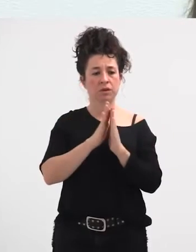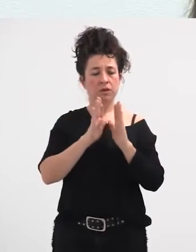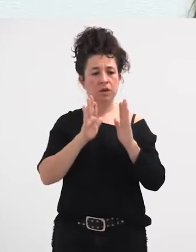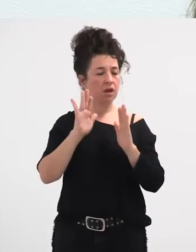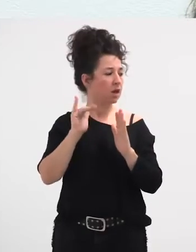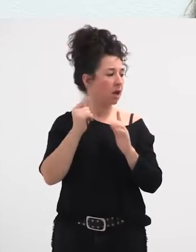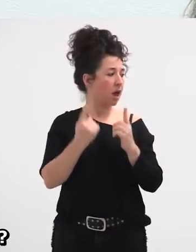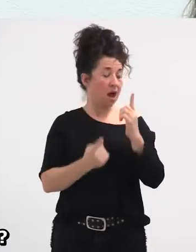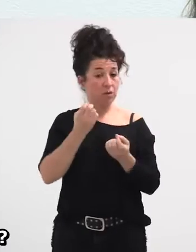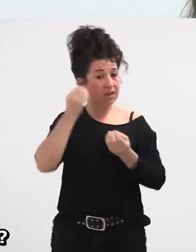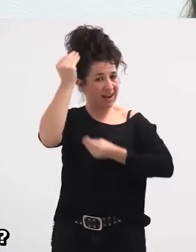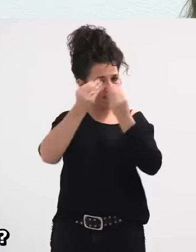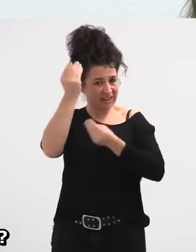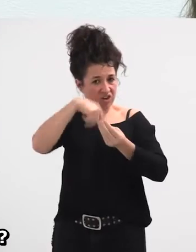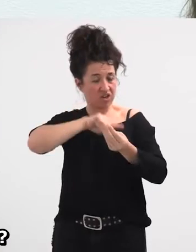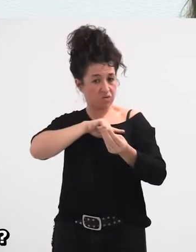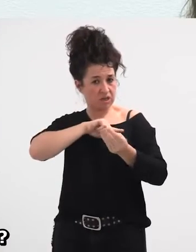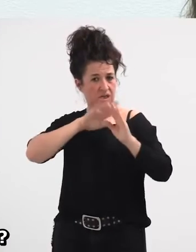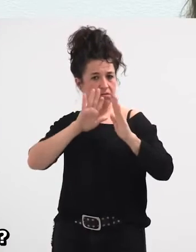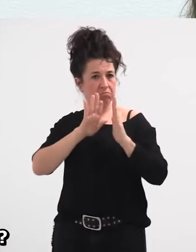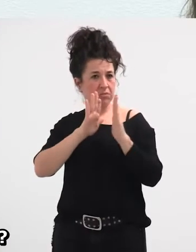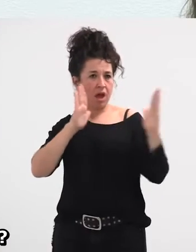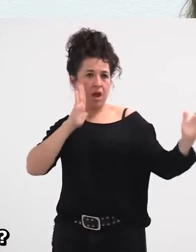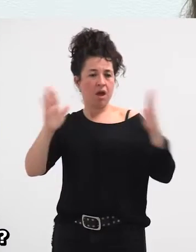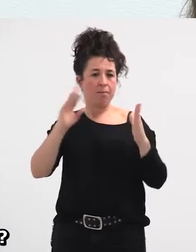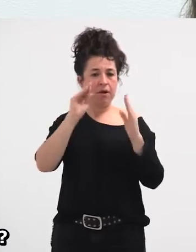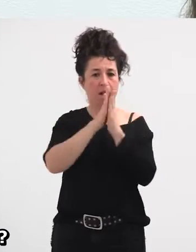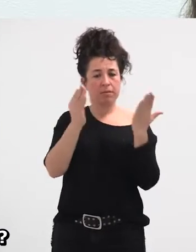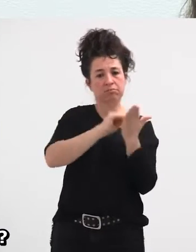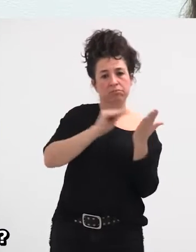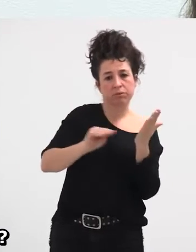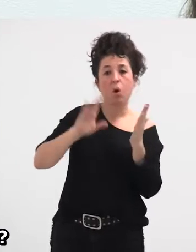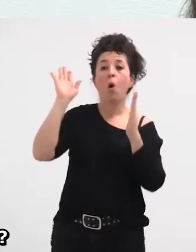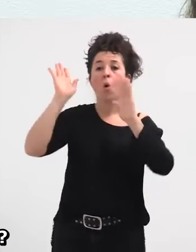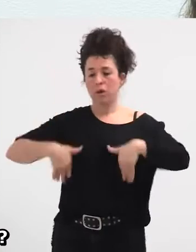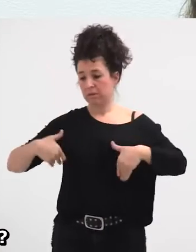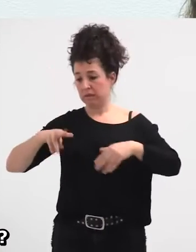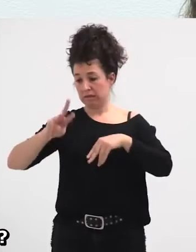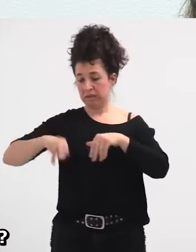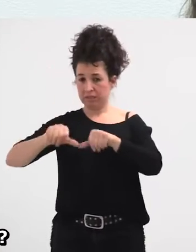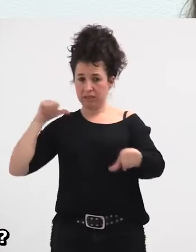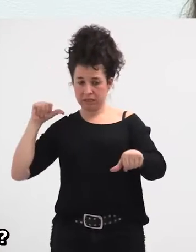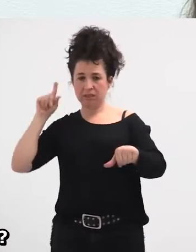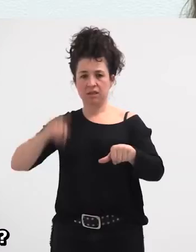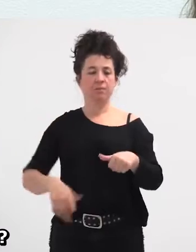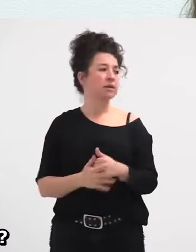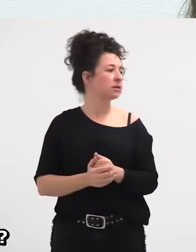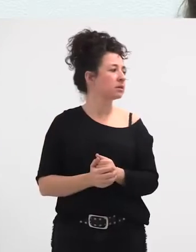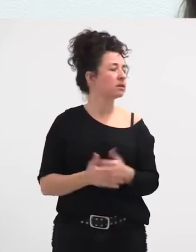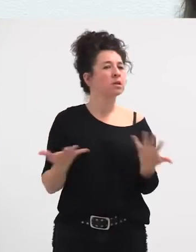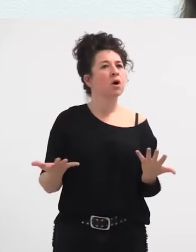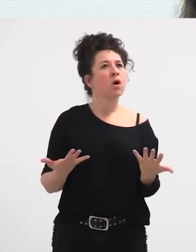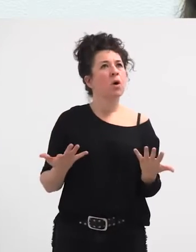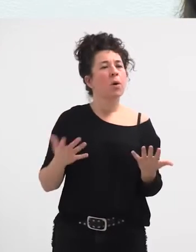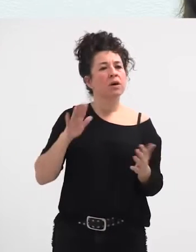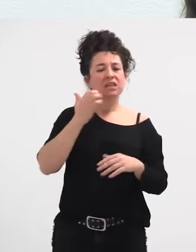bitartean. Orduan, batetikan, zertarako balio dieza guke, alardea iburuz hitz egiteak, gazteizen.